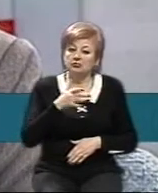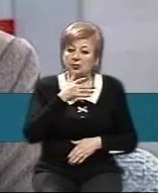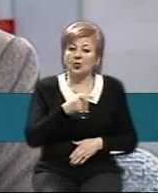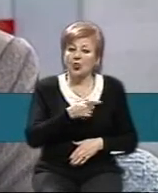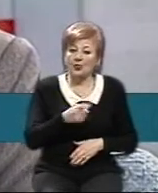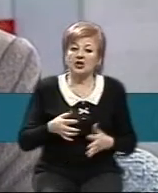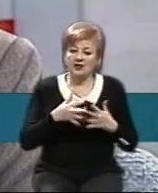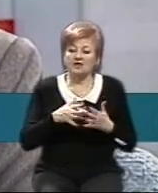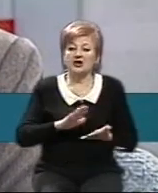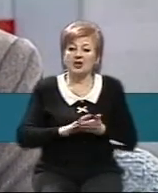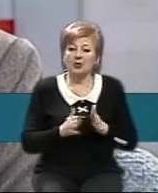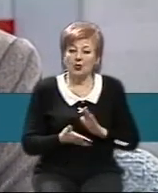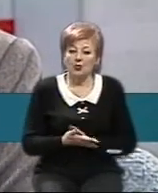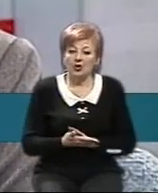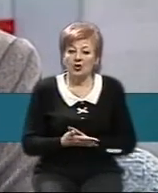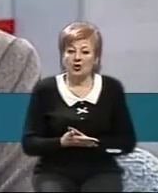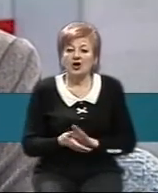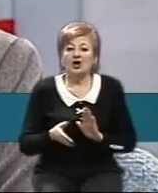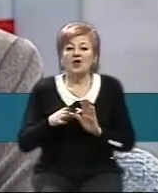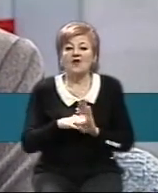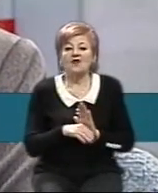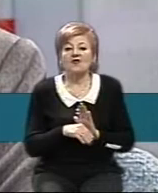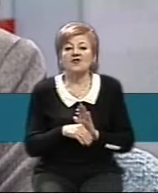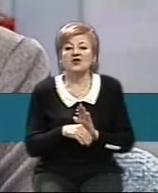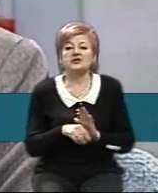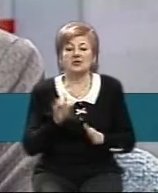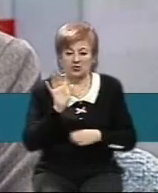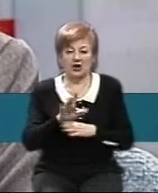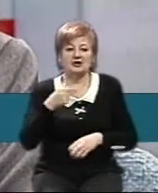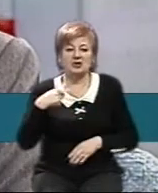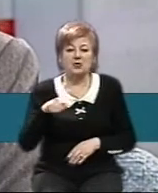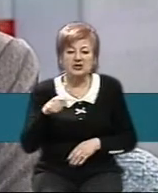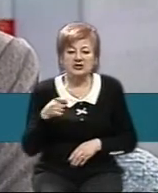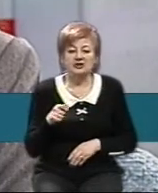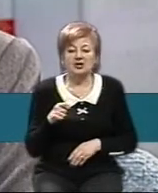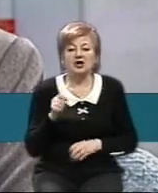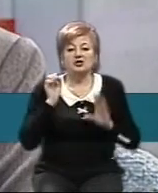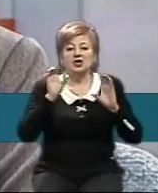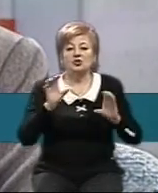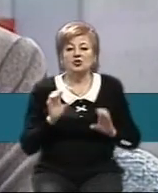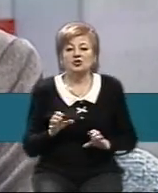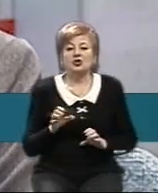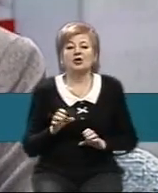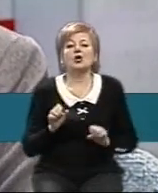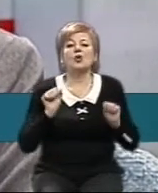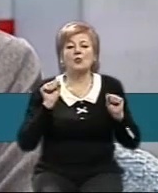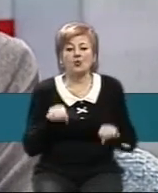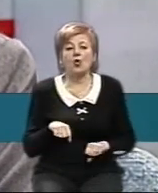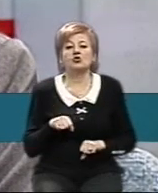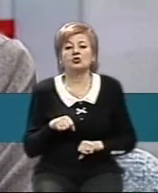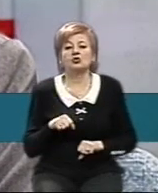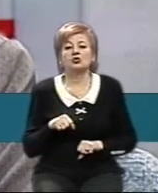стану введено значним указом президента, от який був ухвалений законом, то президент України може запровадити